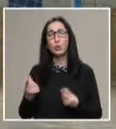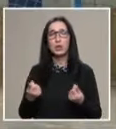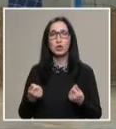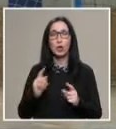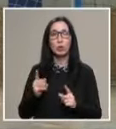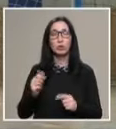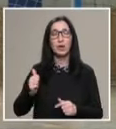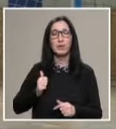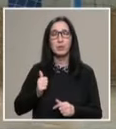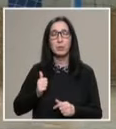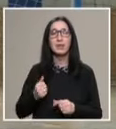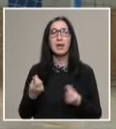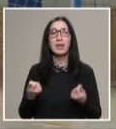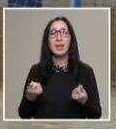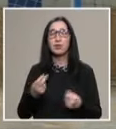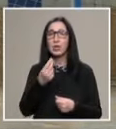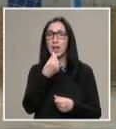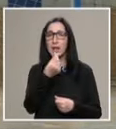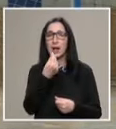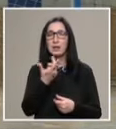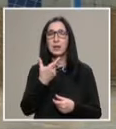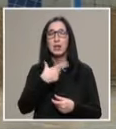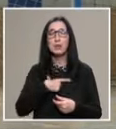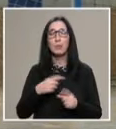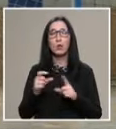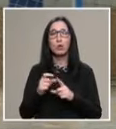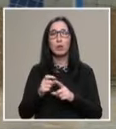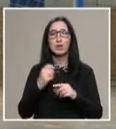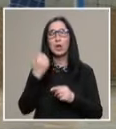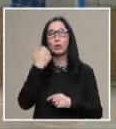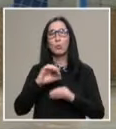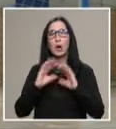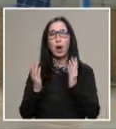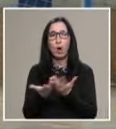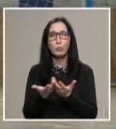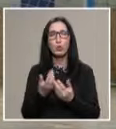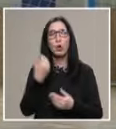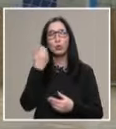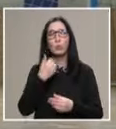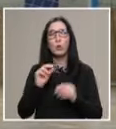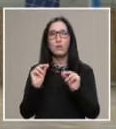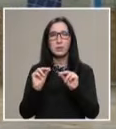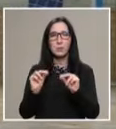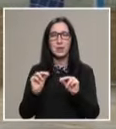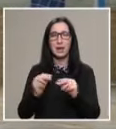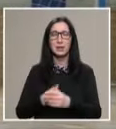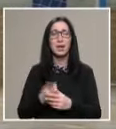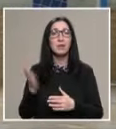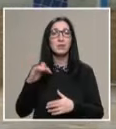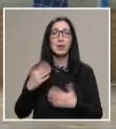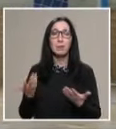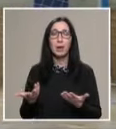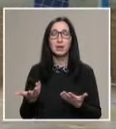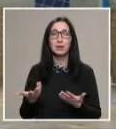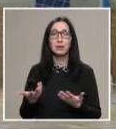човек трябва да спазва. Това е начин на хранене, саморегулация психическа, добра общност, добро възпитание. И все пак